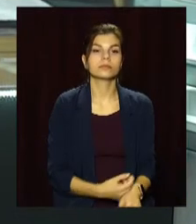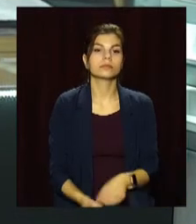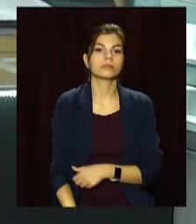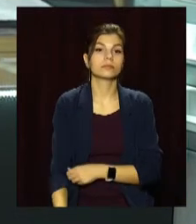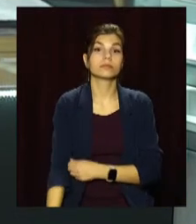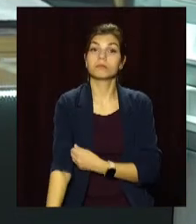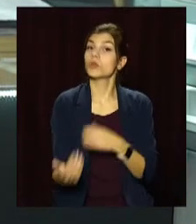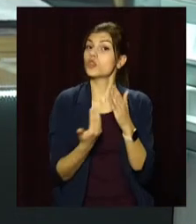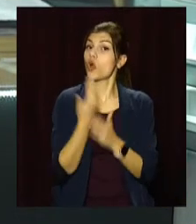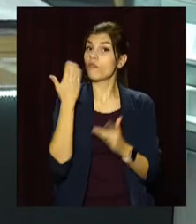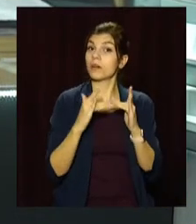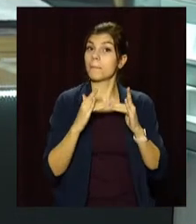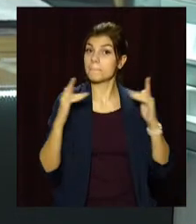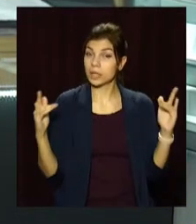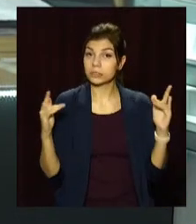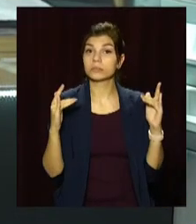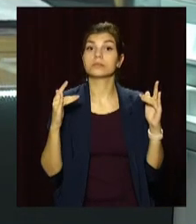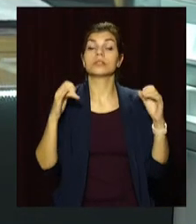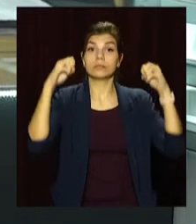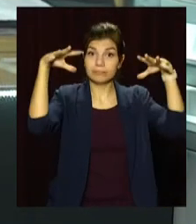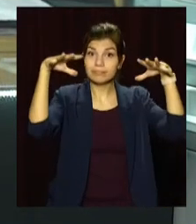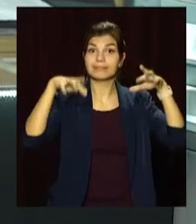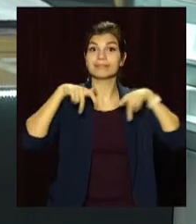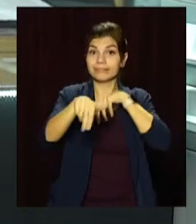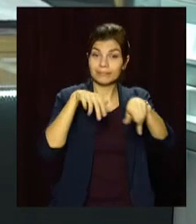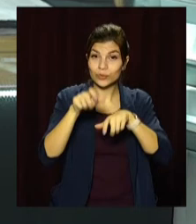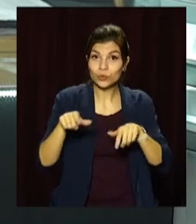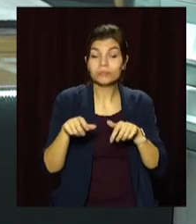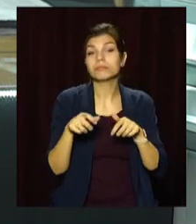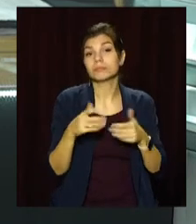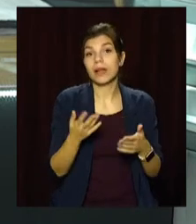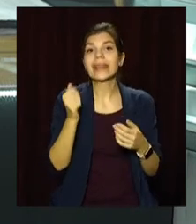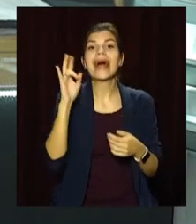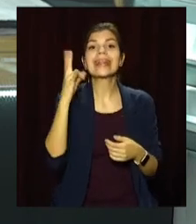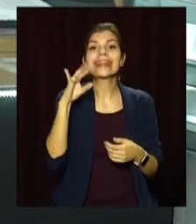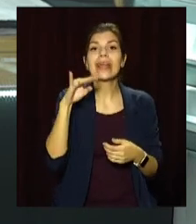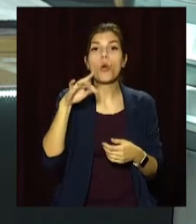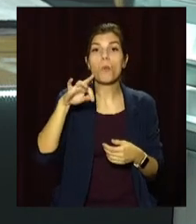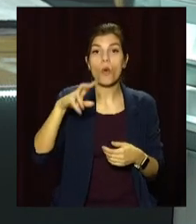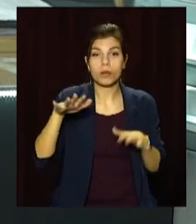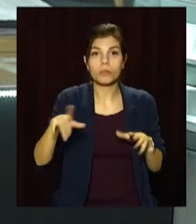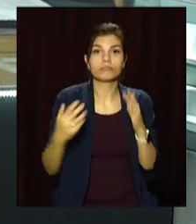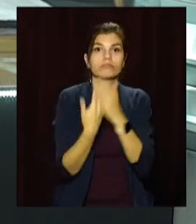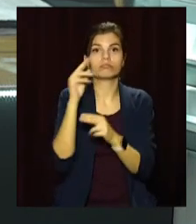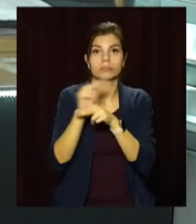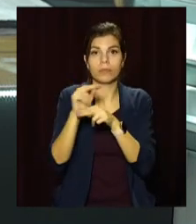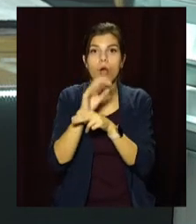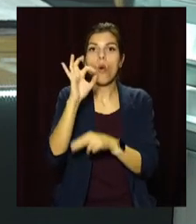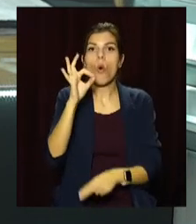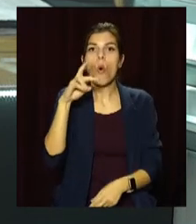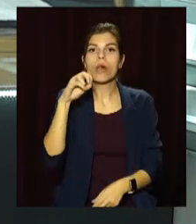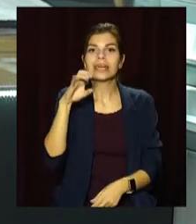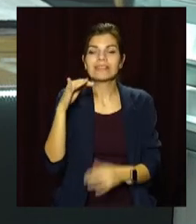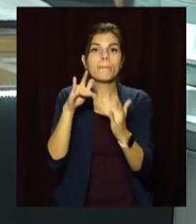Новий міст з огорожою освітленням та пішохідною зоною. На Нікопольщині розпочалася реконструкція Олексіївського